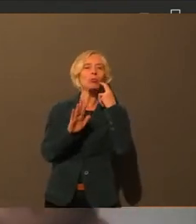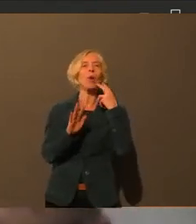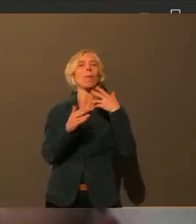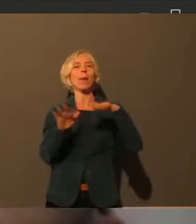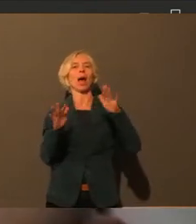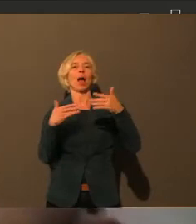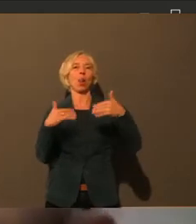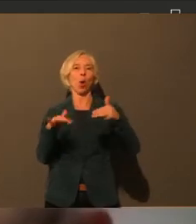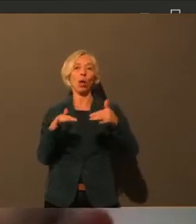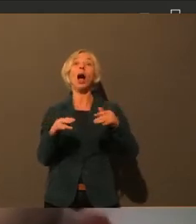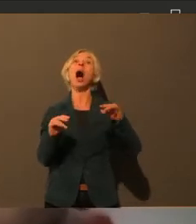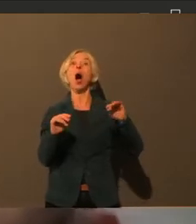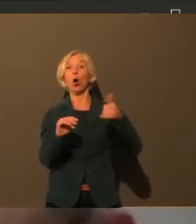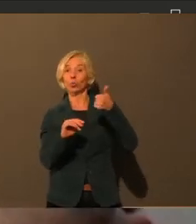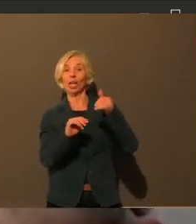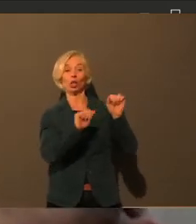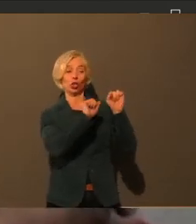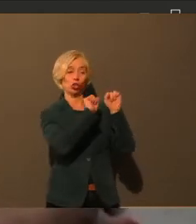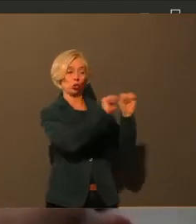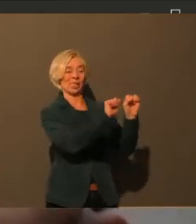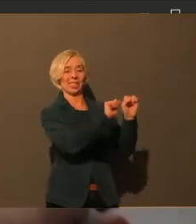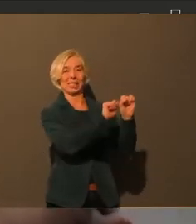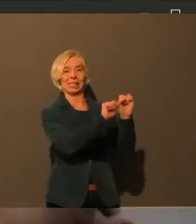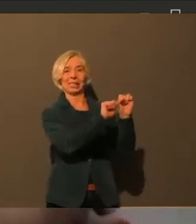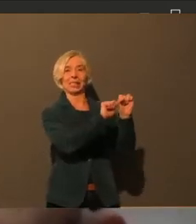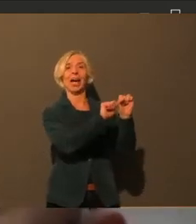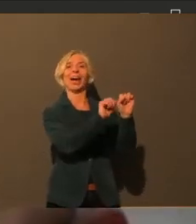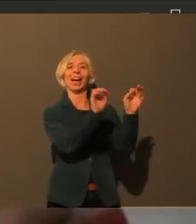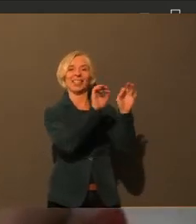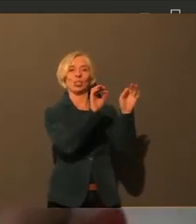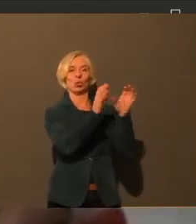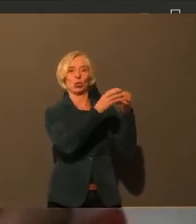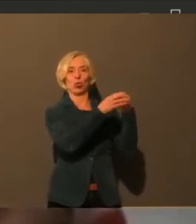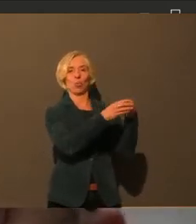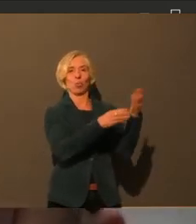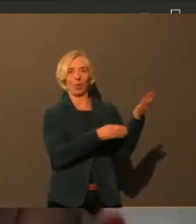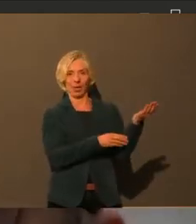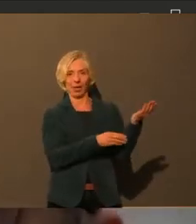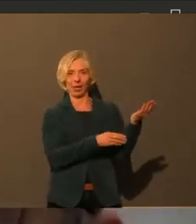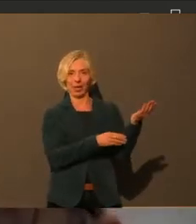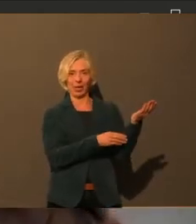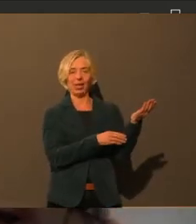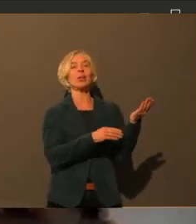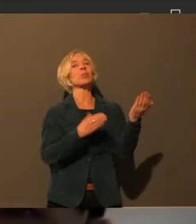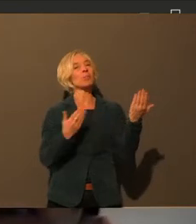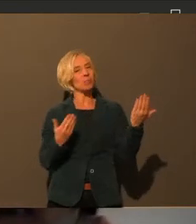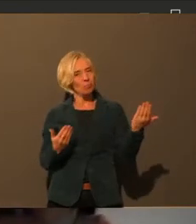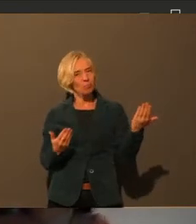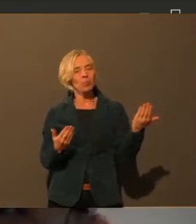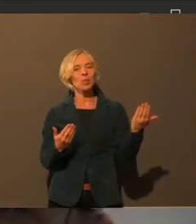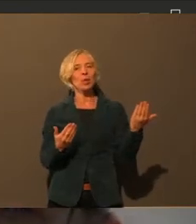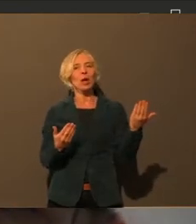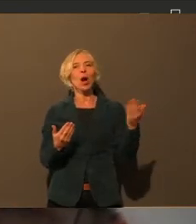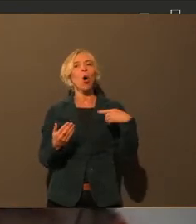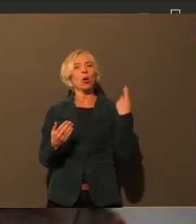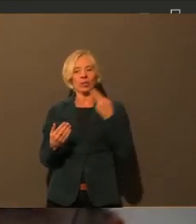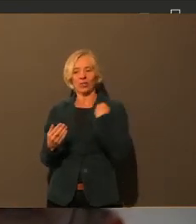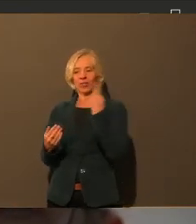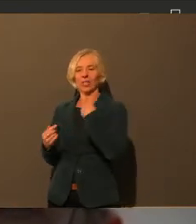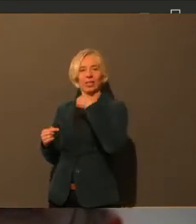Und letztendlich hat man natürlich deshalb auch in Deutschland und vor allem wir auch in Augsburg